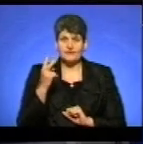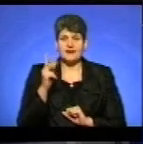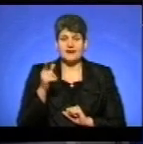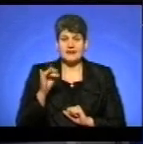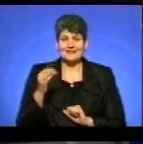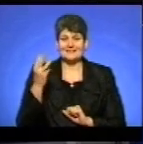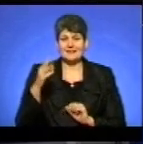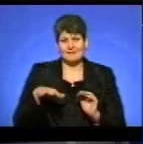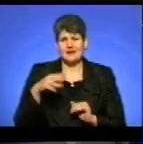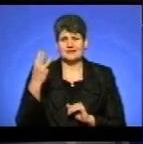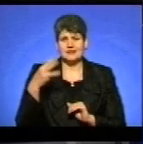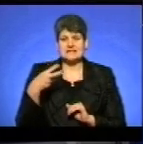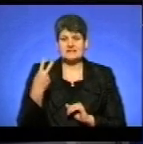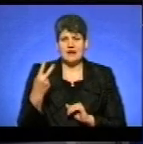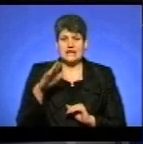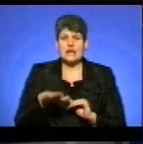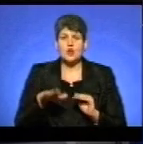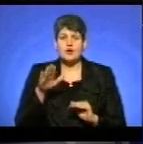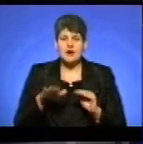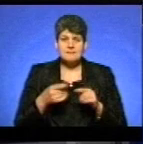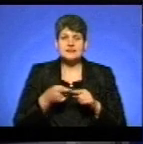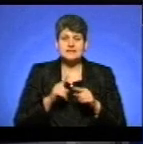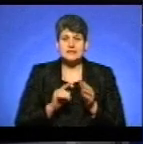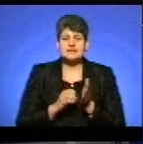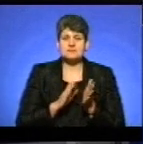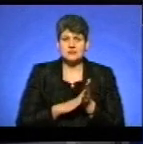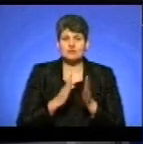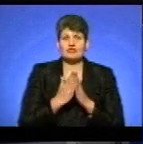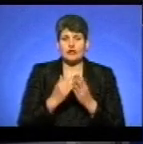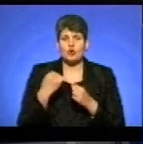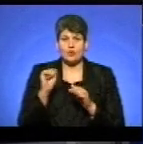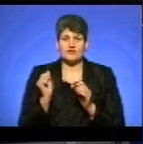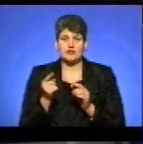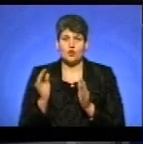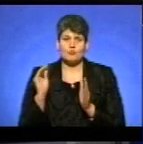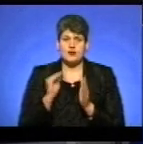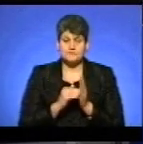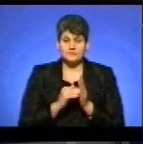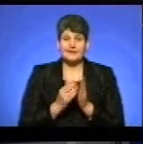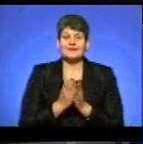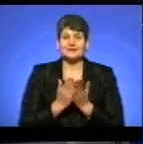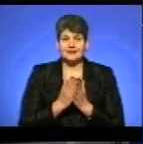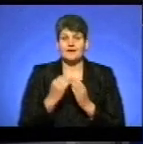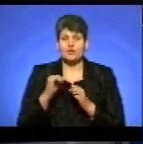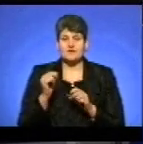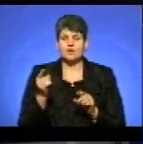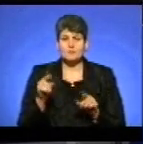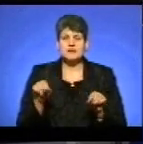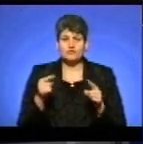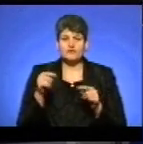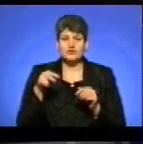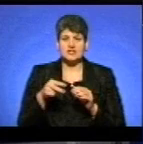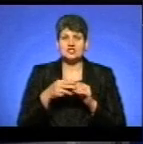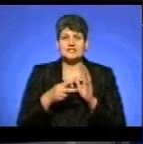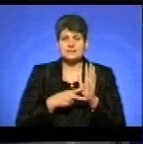32 кілограми. Рекорд зафіксований у книзі рекордів Тернополя. Зазначу, книга рекордів Тернополя створена у